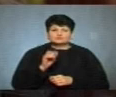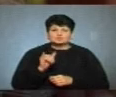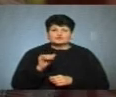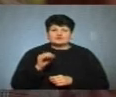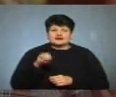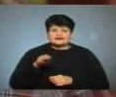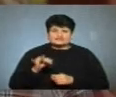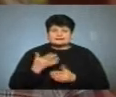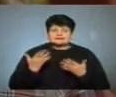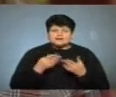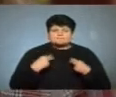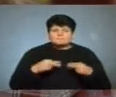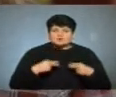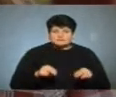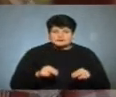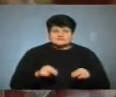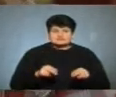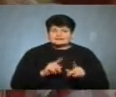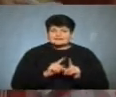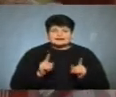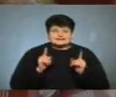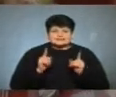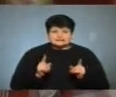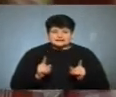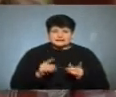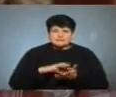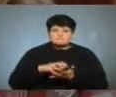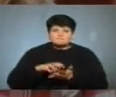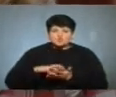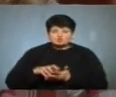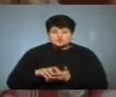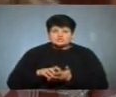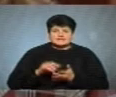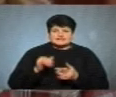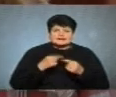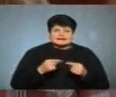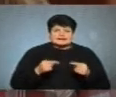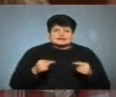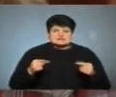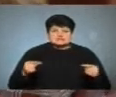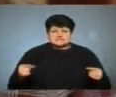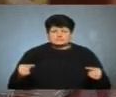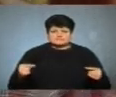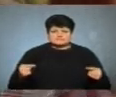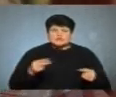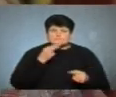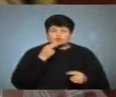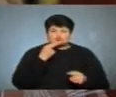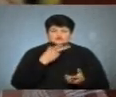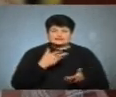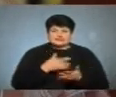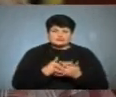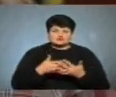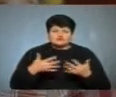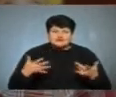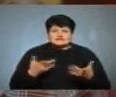продавались не тільки булочки, але і різні продукти харчування,